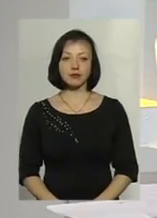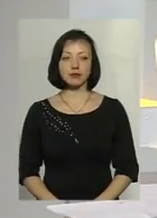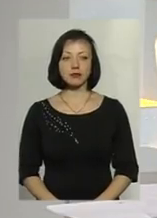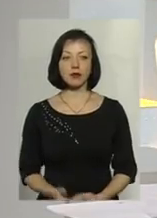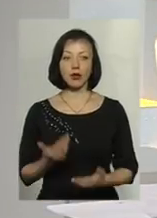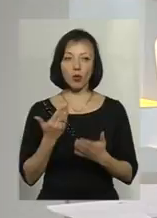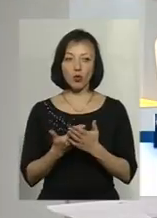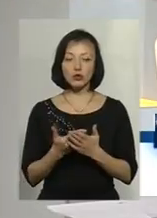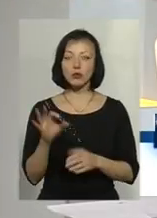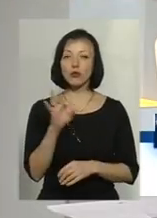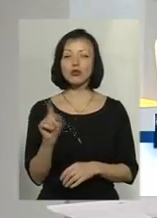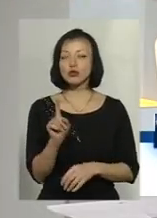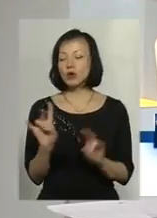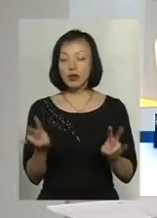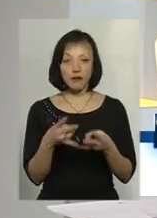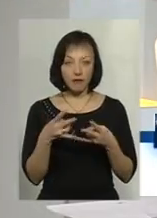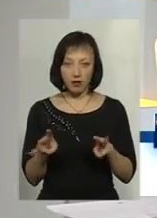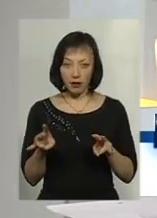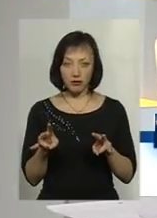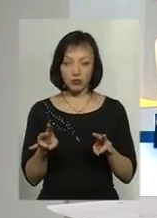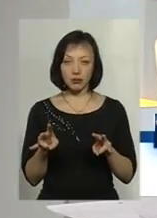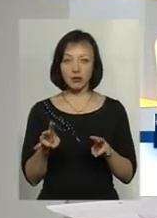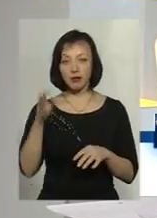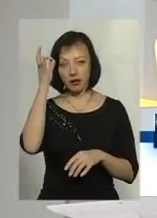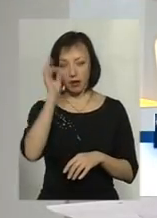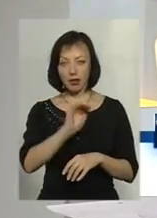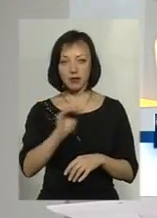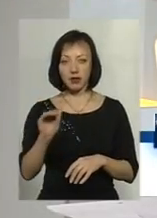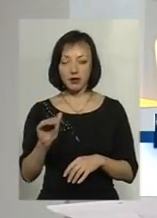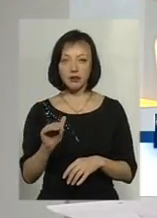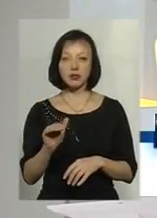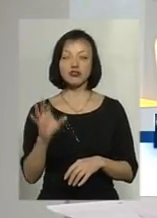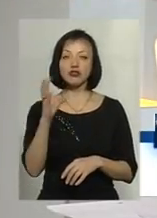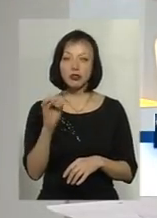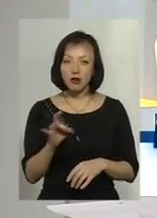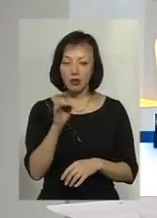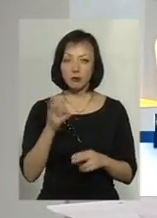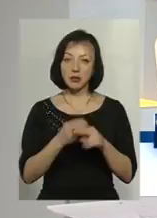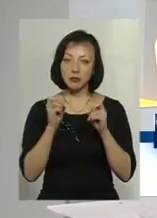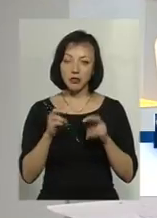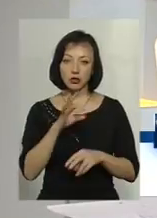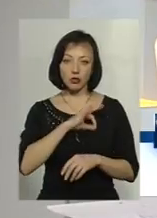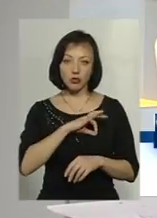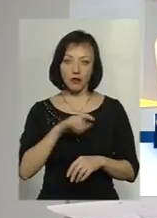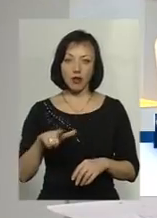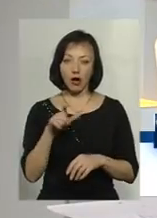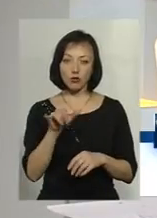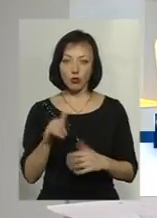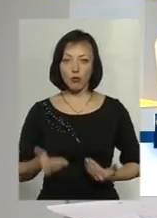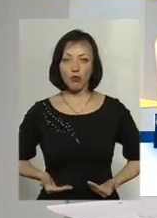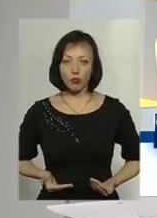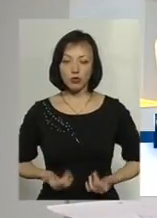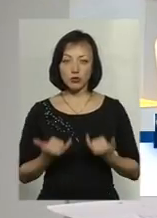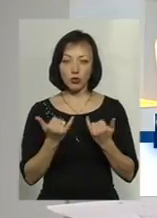Отже, про що не варто, не зайвим, буде нагадати ще раз про безпечне користування газовому побуті.